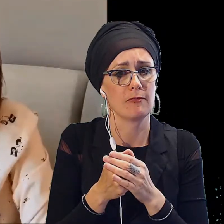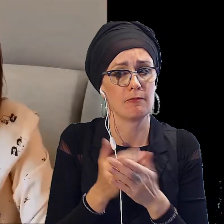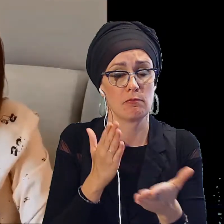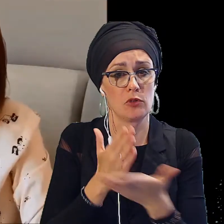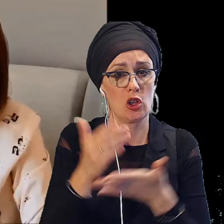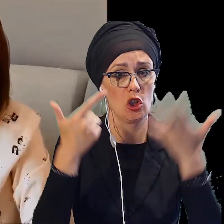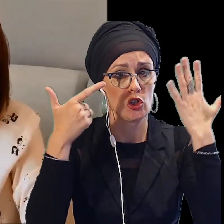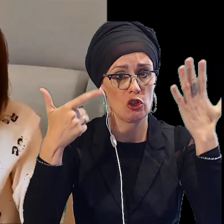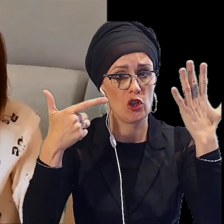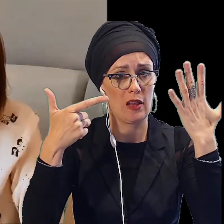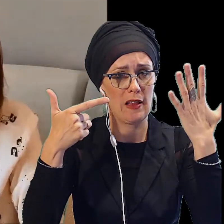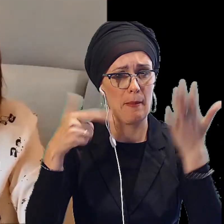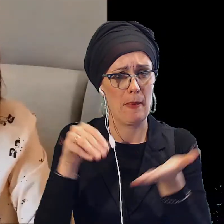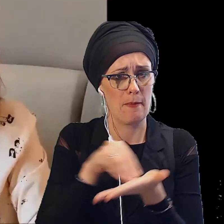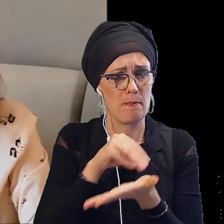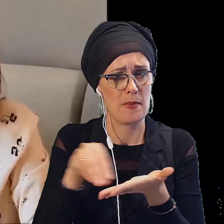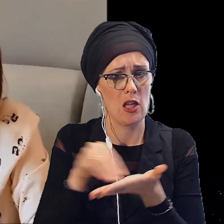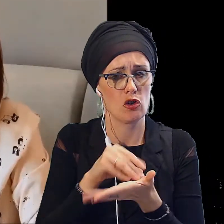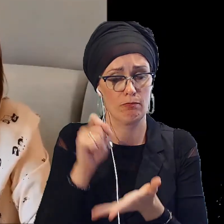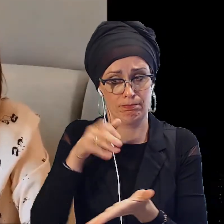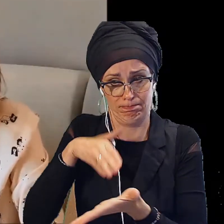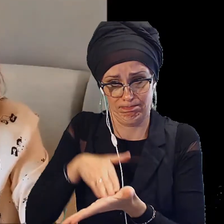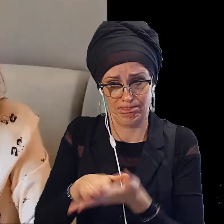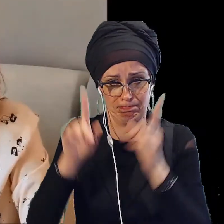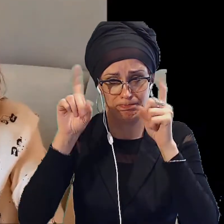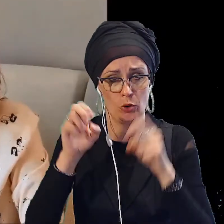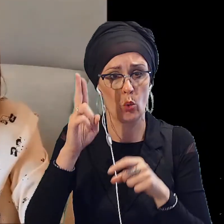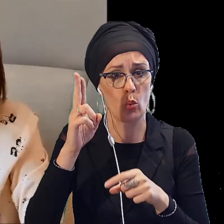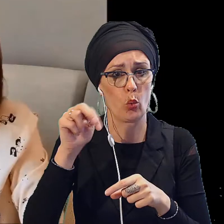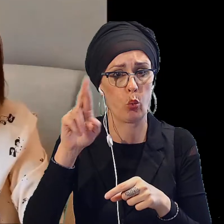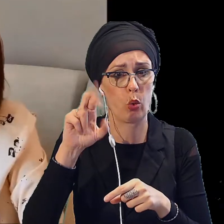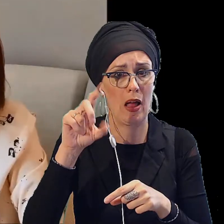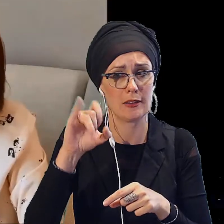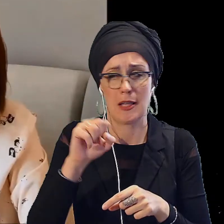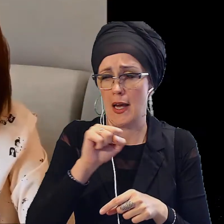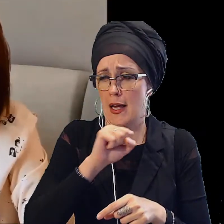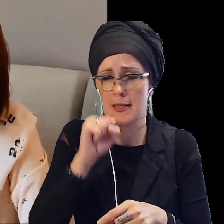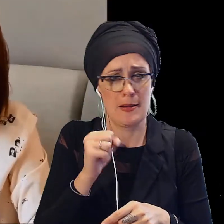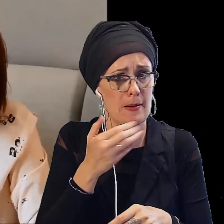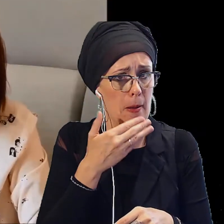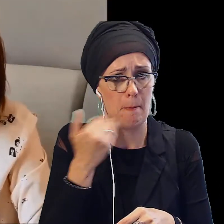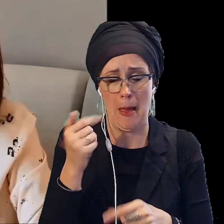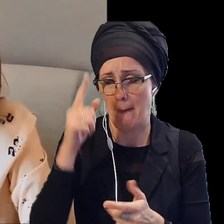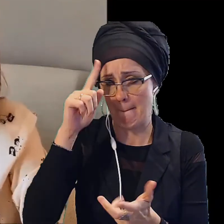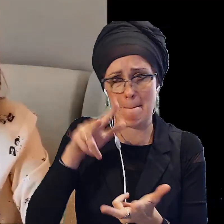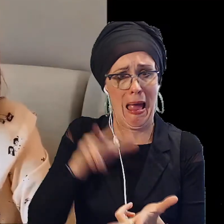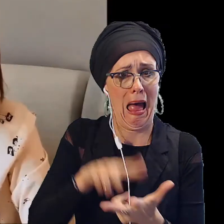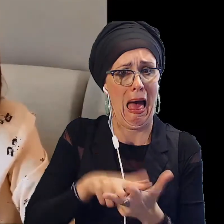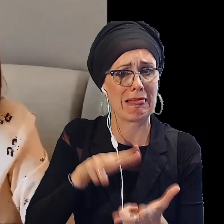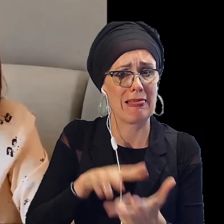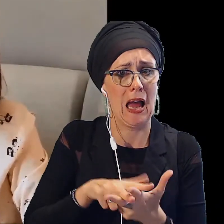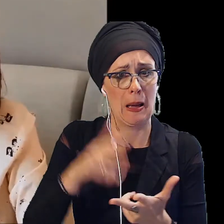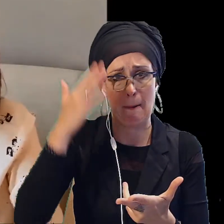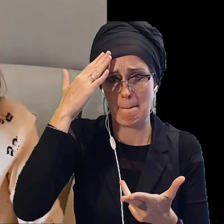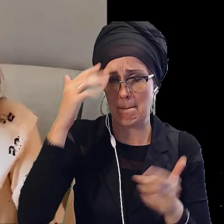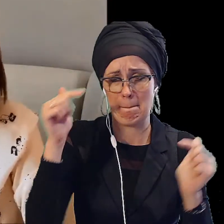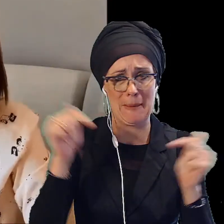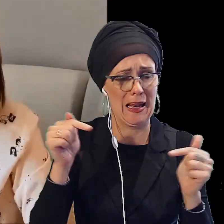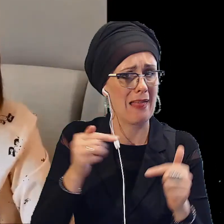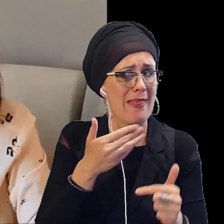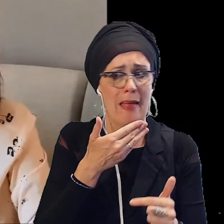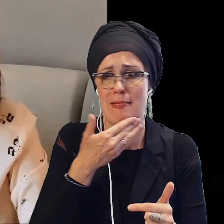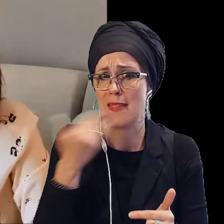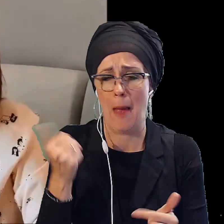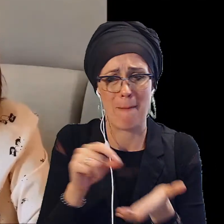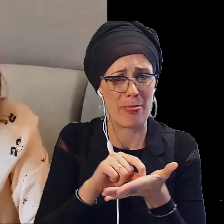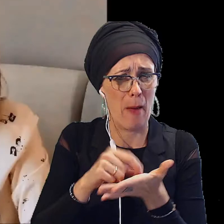miesięcy, czyli od momentu rozpoczęcia kuracji, nie miałam ani jednego ataku migreny, nie zażyłam ani jednej tabletki, nawet